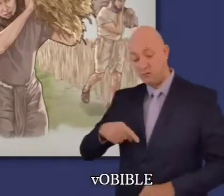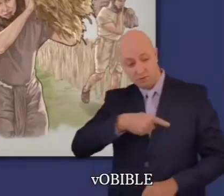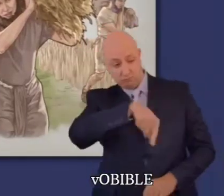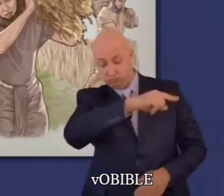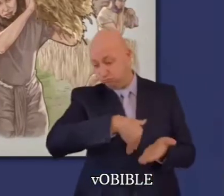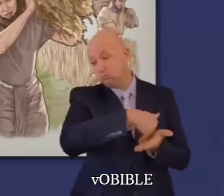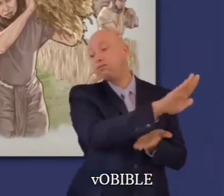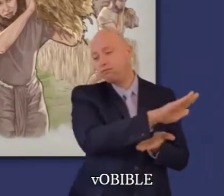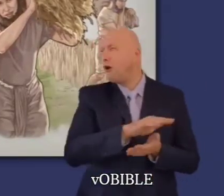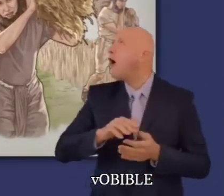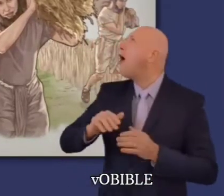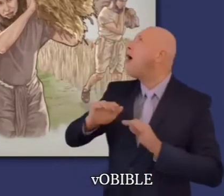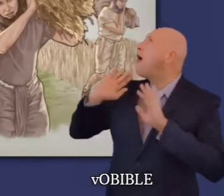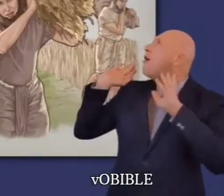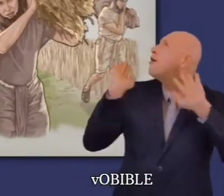certains au travail forcé.